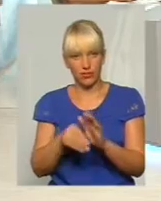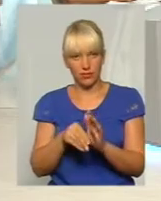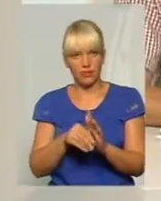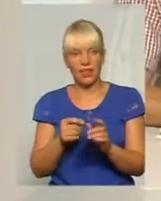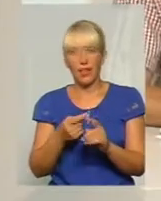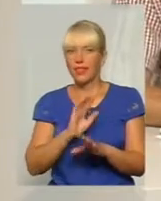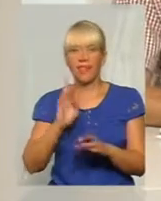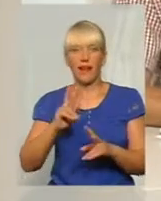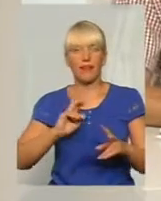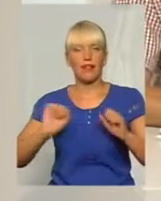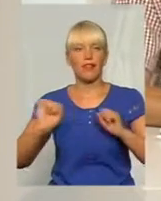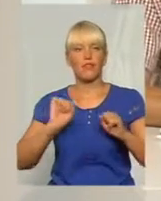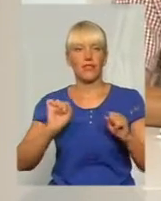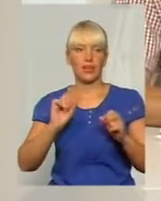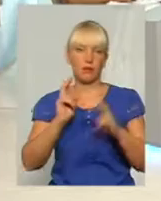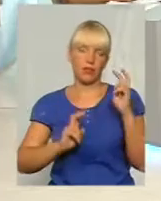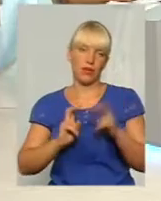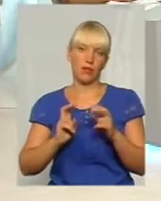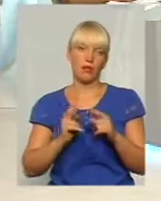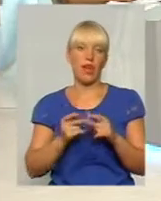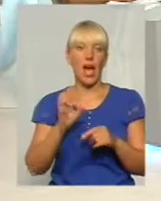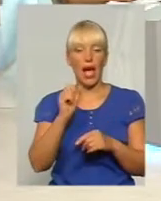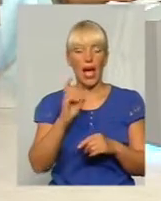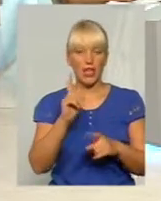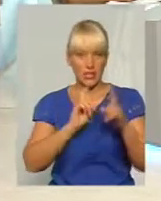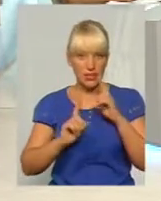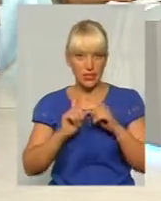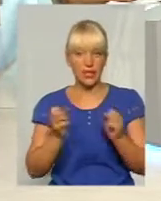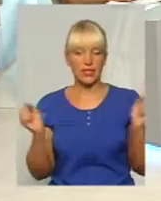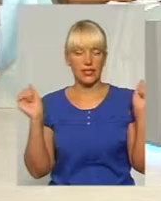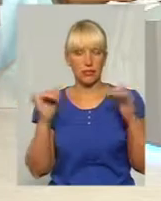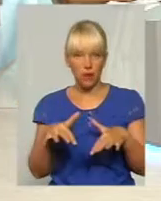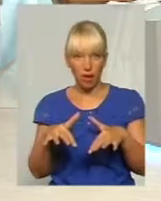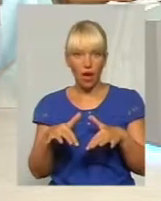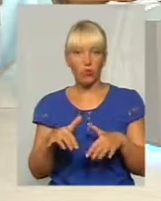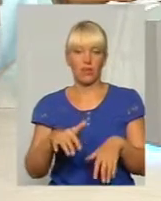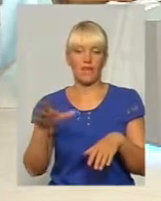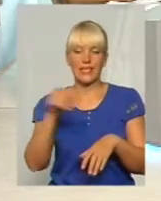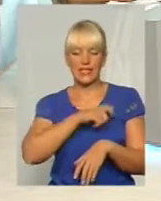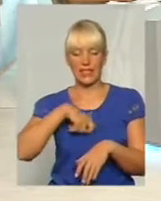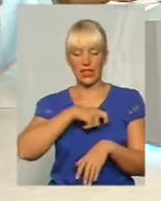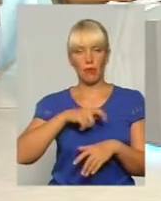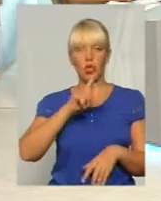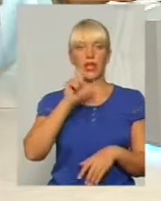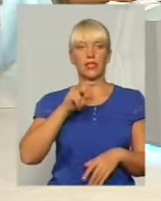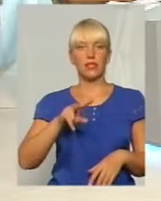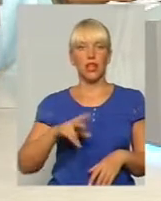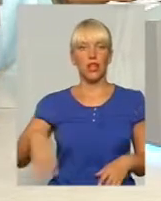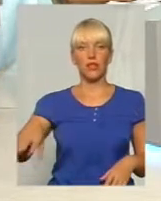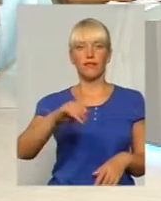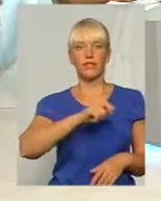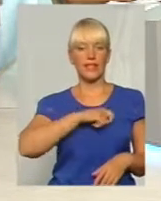якогось підприємства, чи так. Абсолютно правильно. А сесія тут збирається, от всі депутати в залі, і всі депутати мовчать.